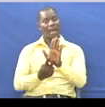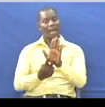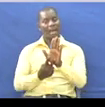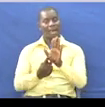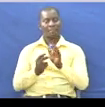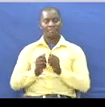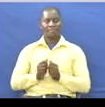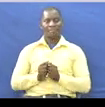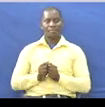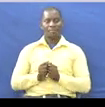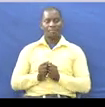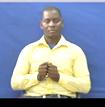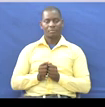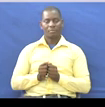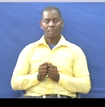Mwisho